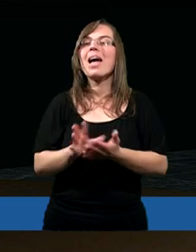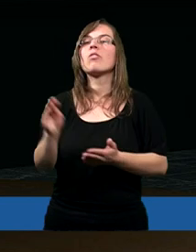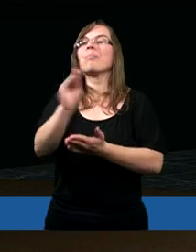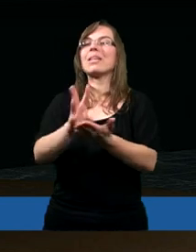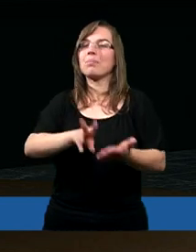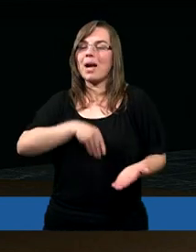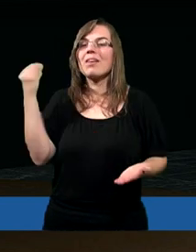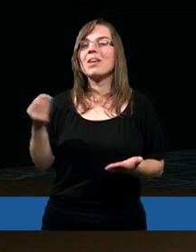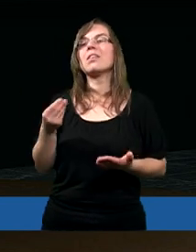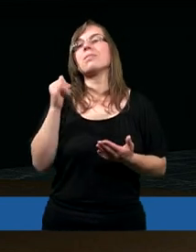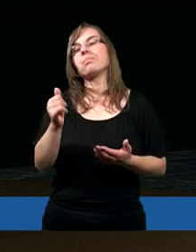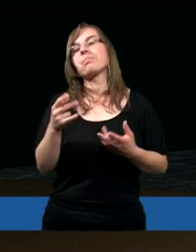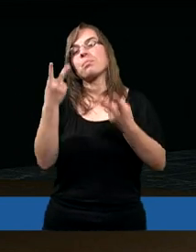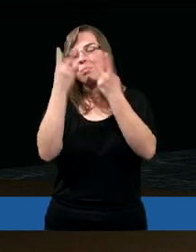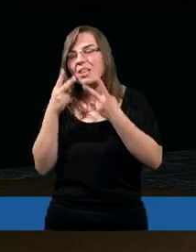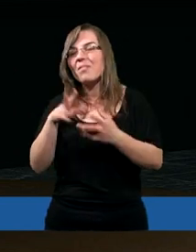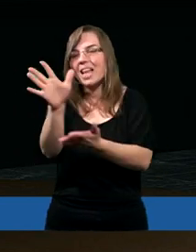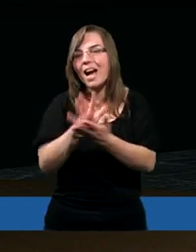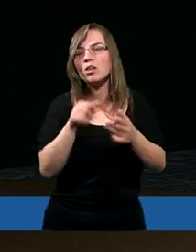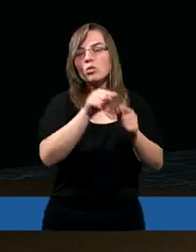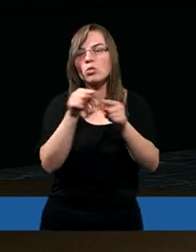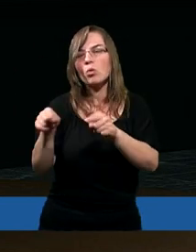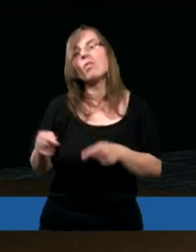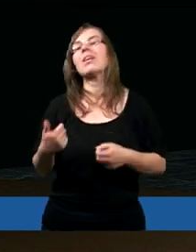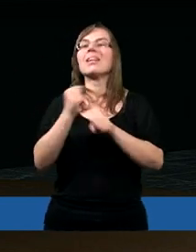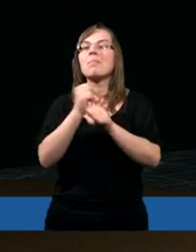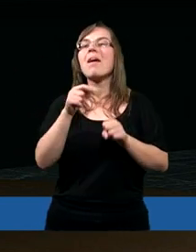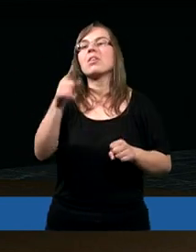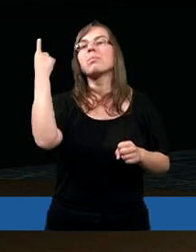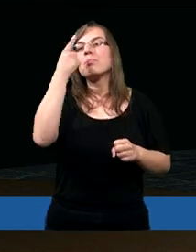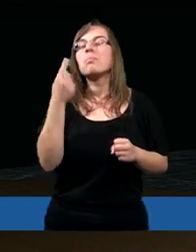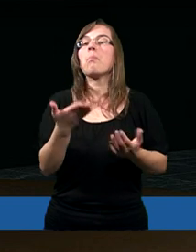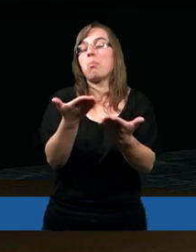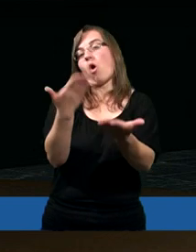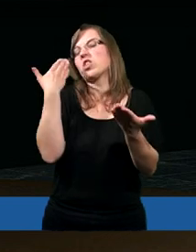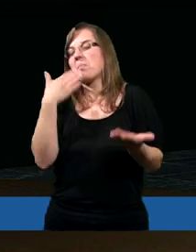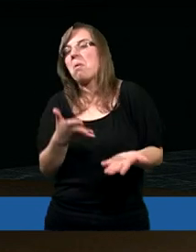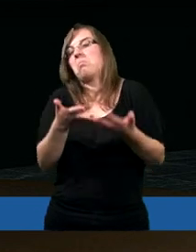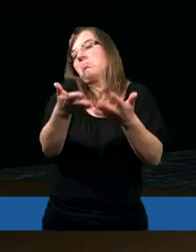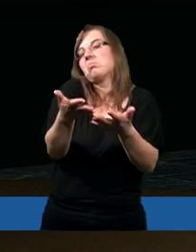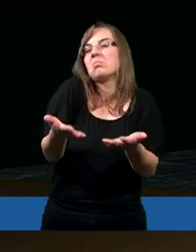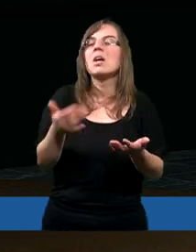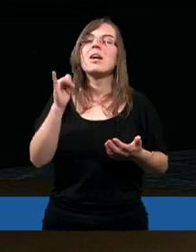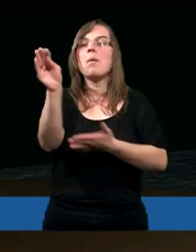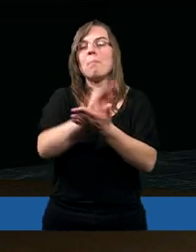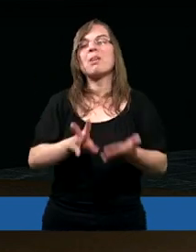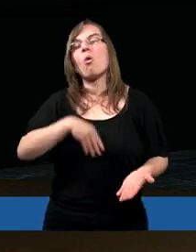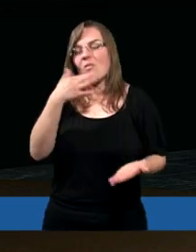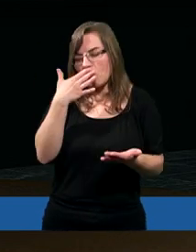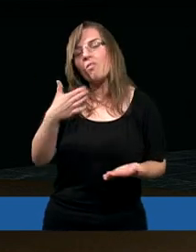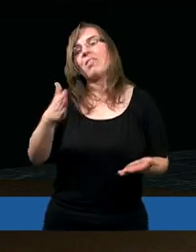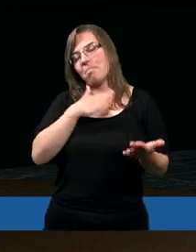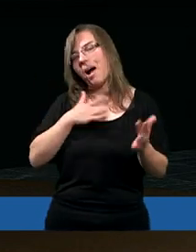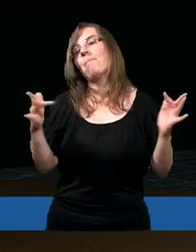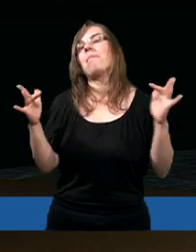Pisma Świętego, powerywanych, z kontekstu, zręcznie zestawionych i proszę bardzo, Pismo Święte to mówi, ja mam